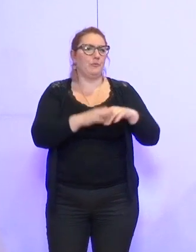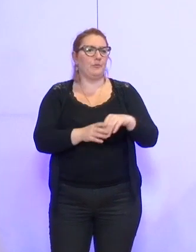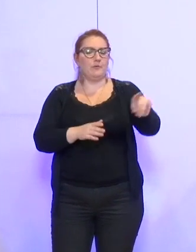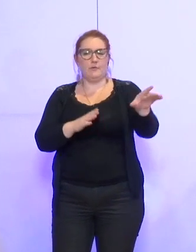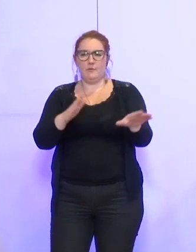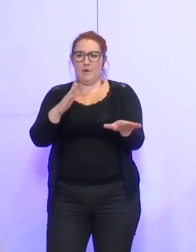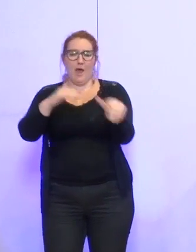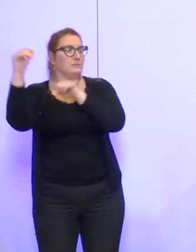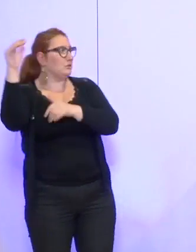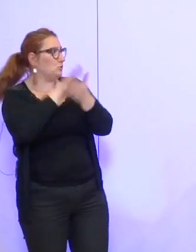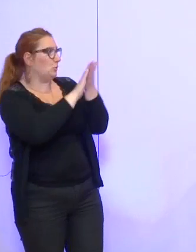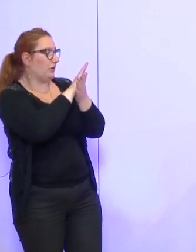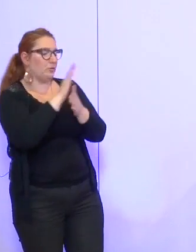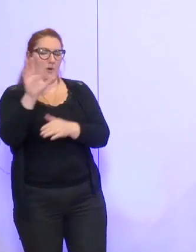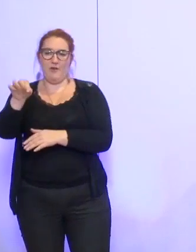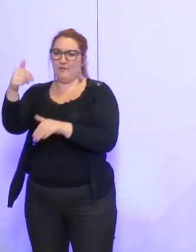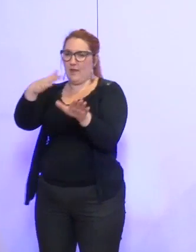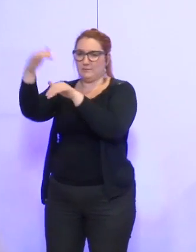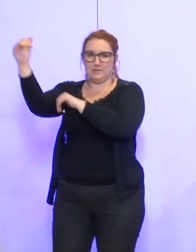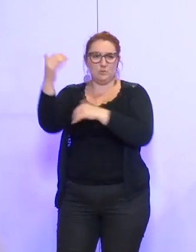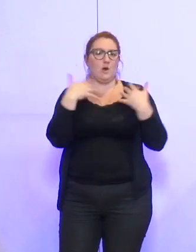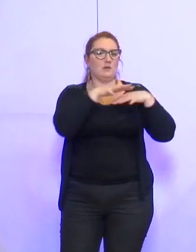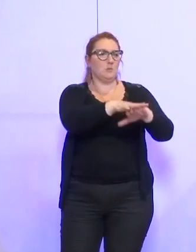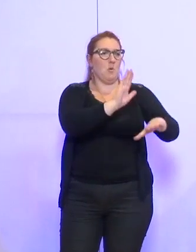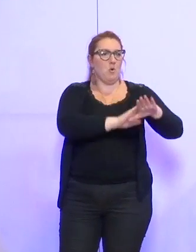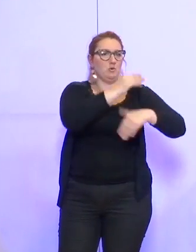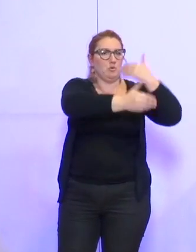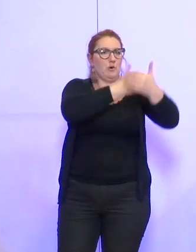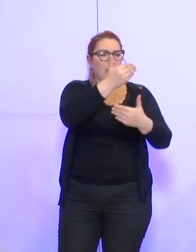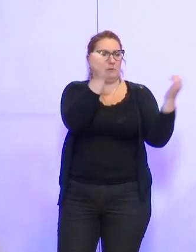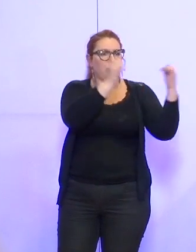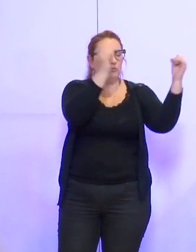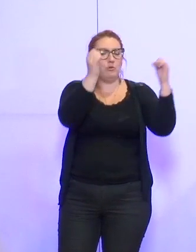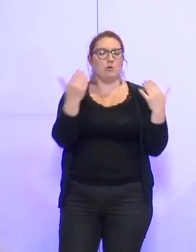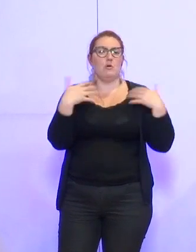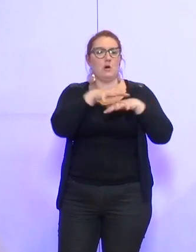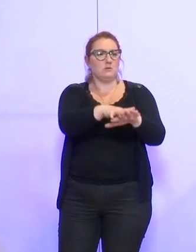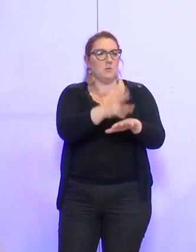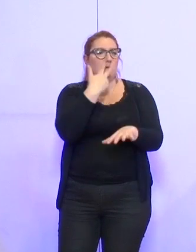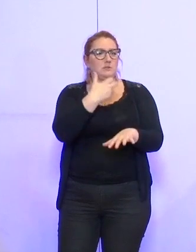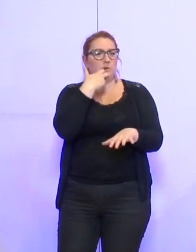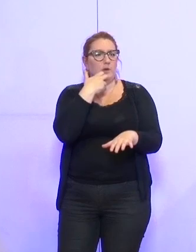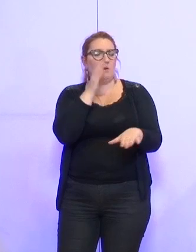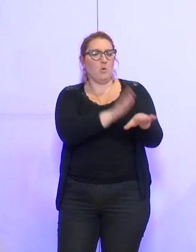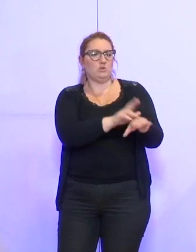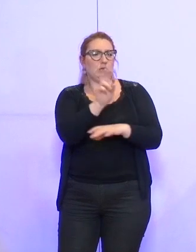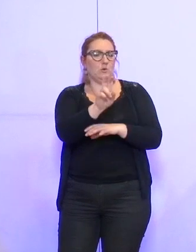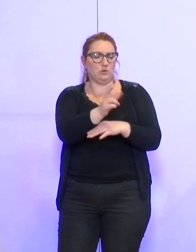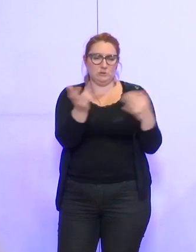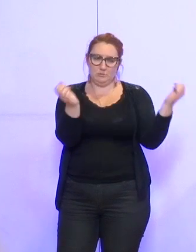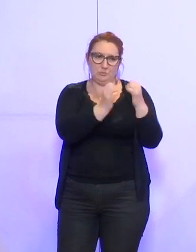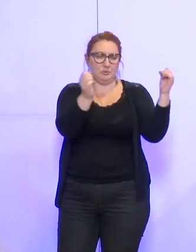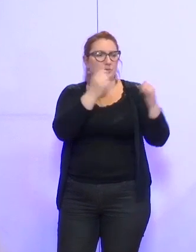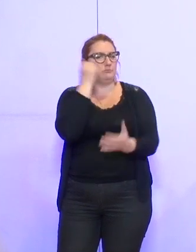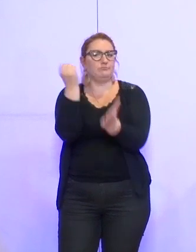Abstention du Front National. Vote pour du rassemblement de gauche et de progrès. Vote pour du rassemblement citoyen de la gauche et des écologistes. Cette délibération est donc